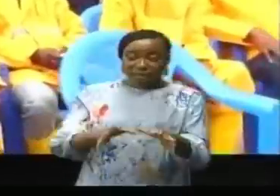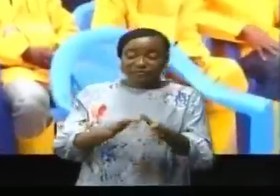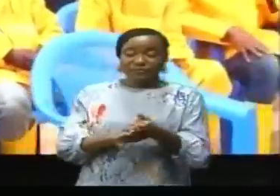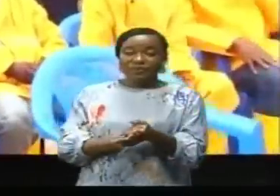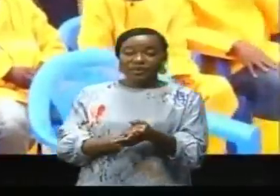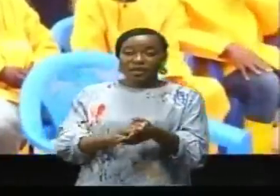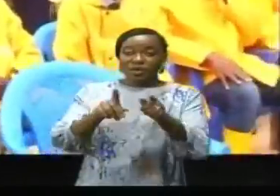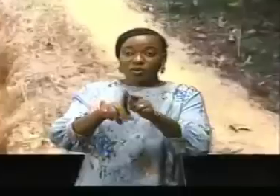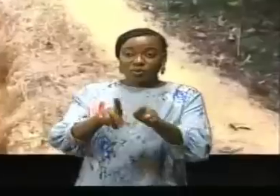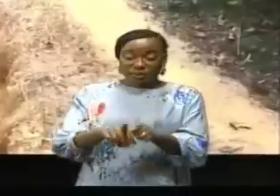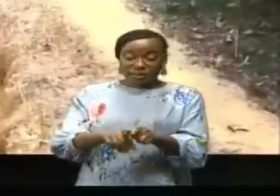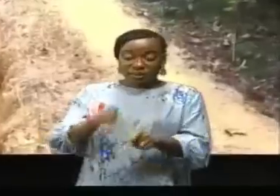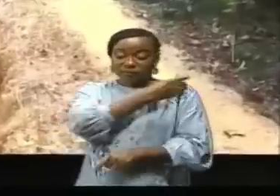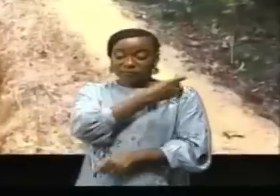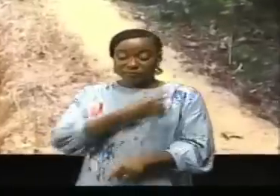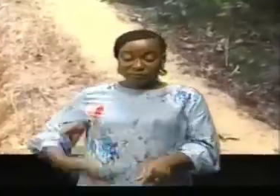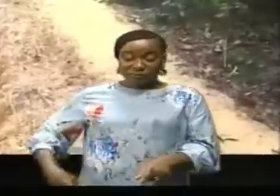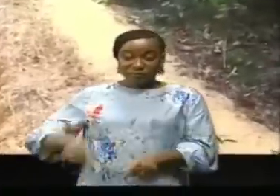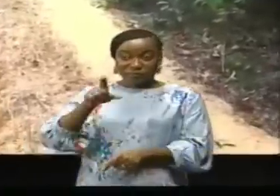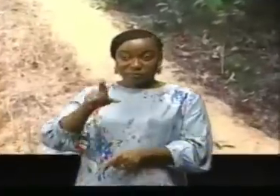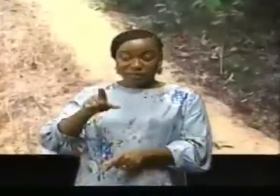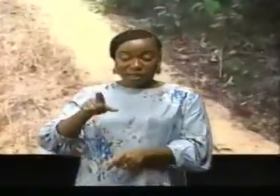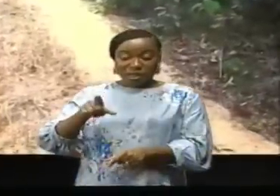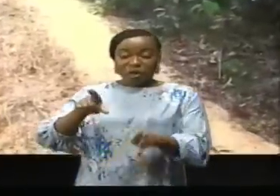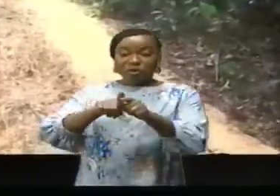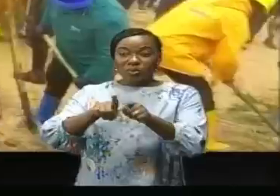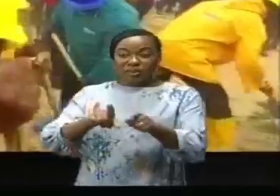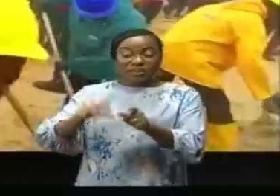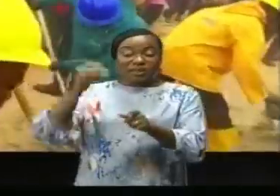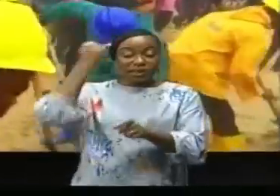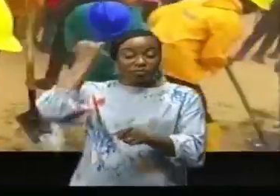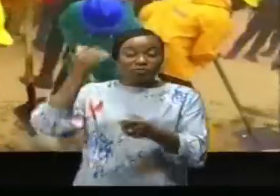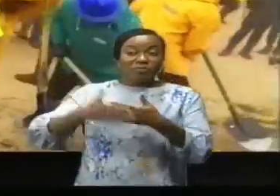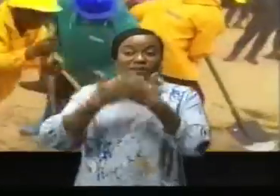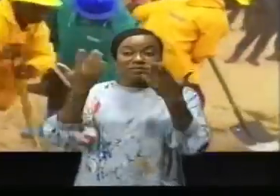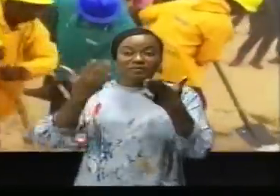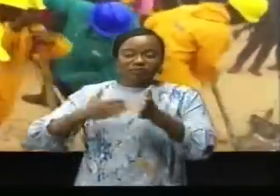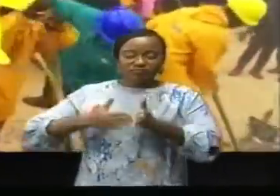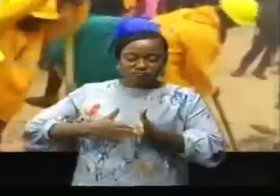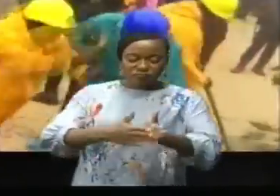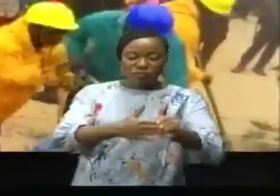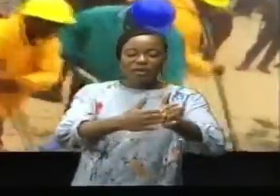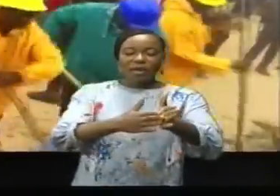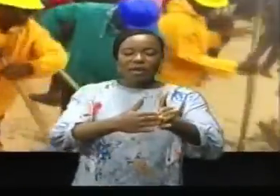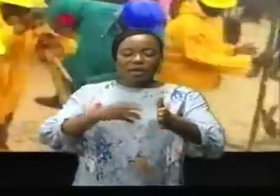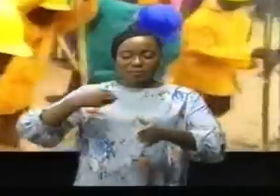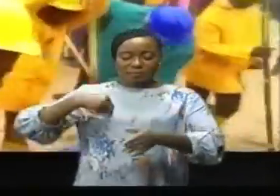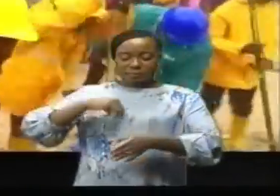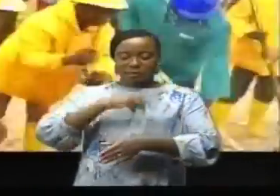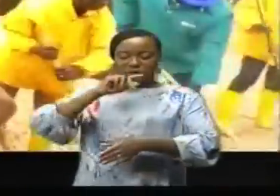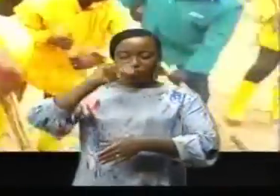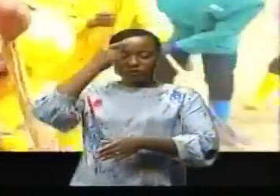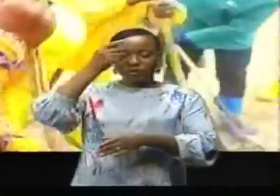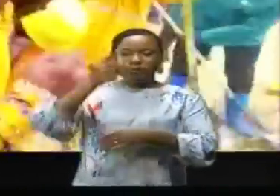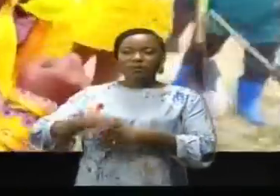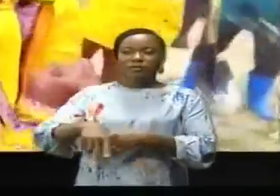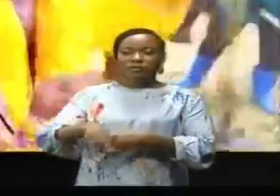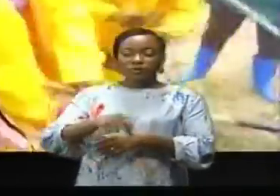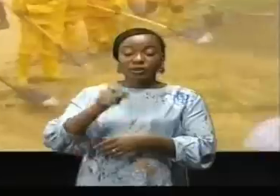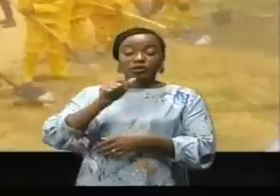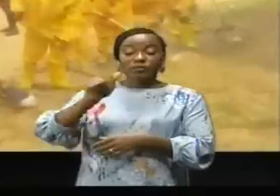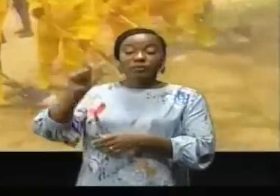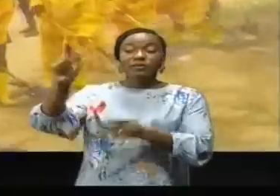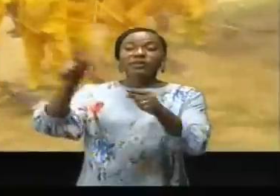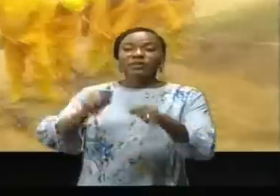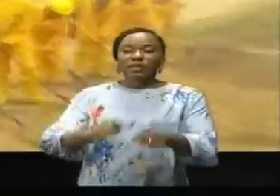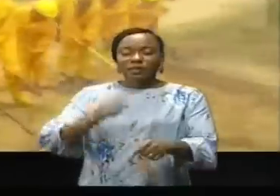le maire de Lusambo, de Loumumba-ville et toute la notabilité accompagnée des membres du gouvernement provincial, Gilles Lodi, a donné le